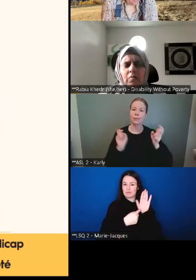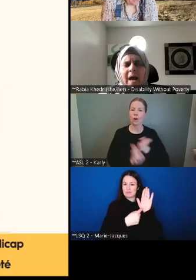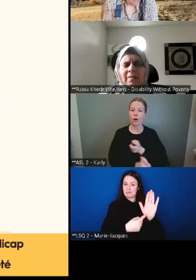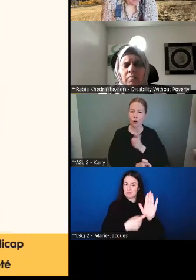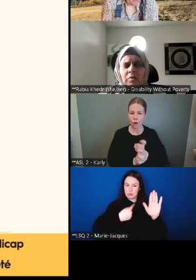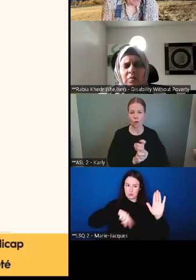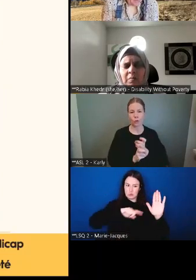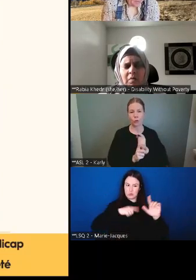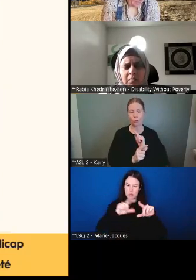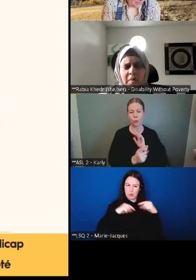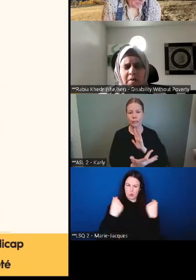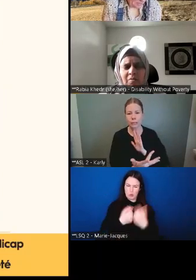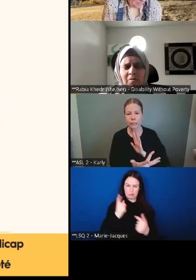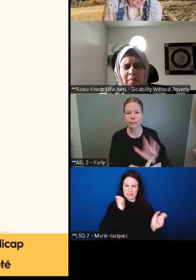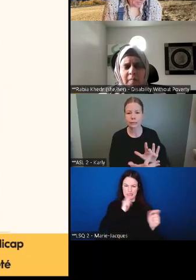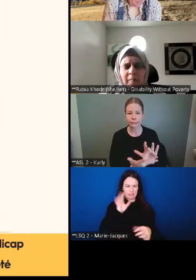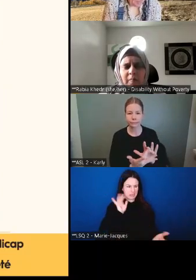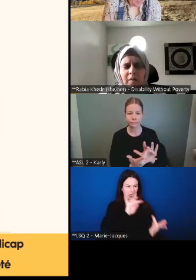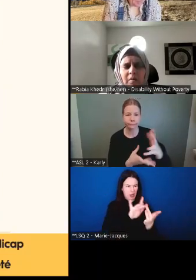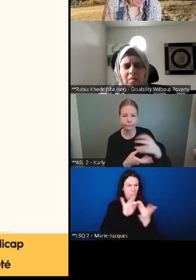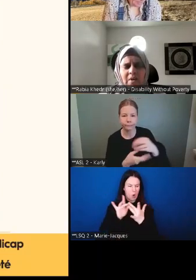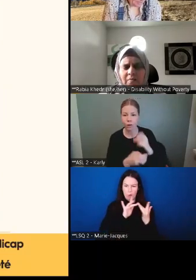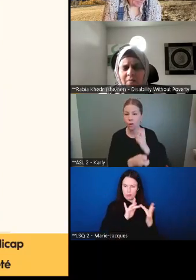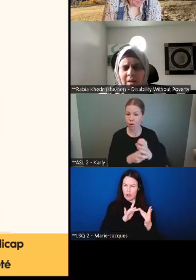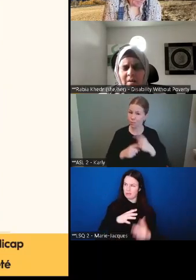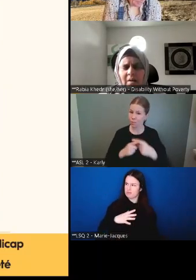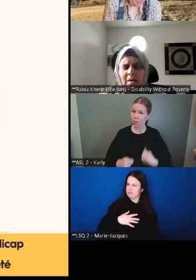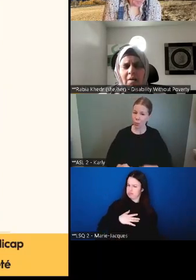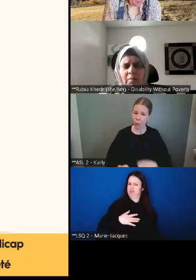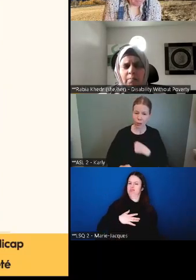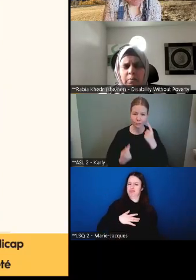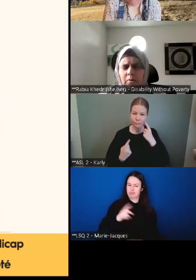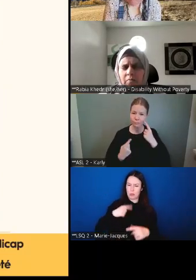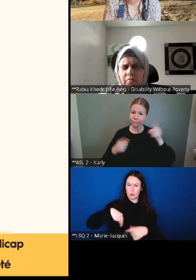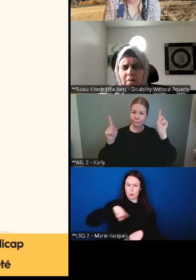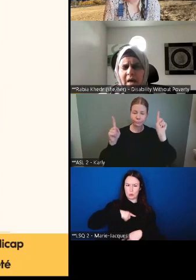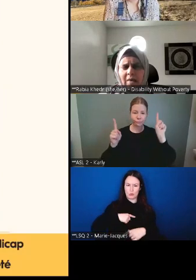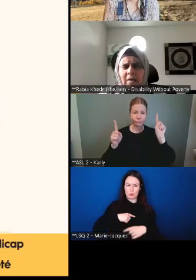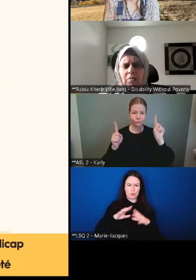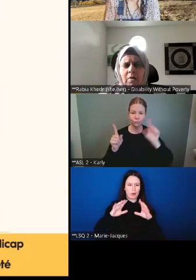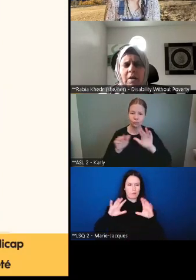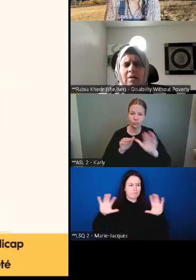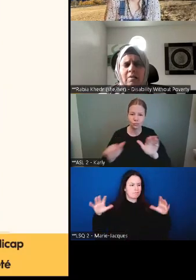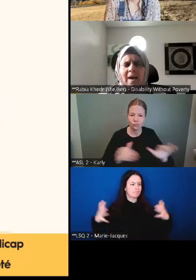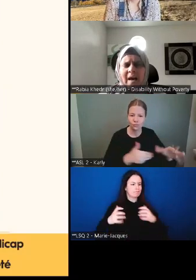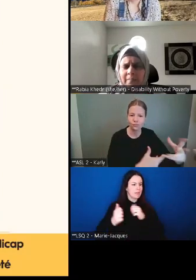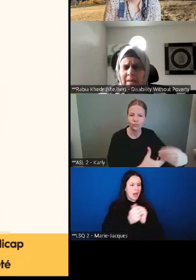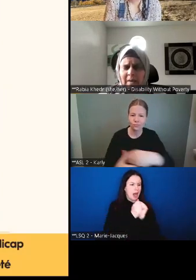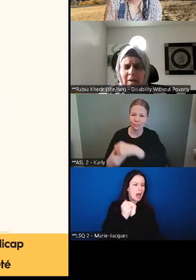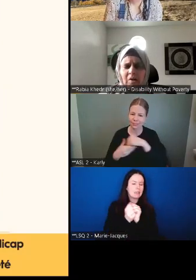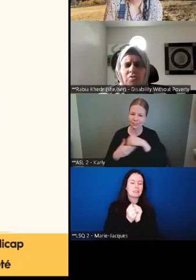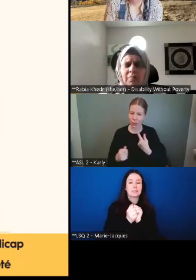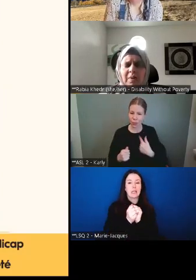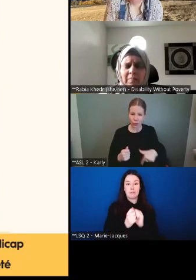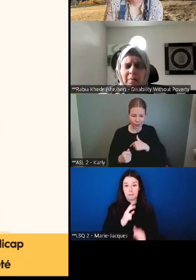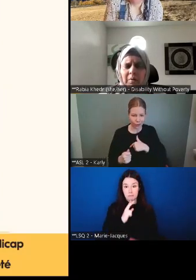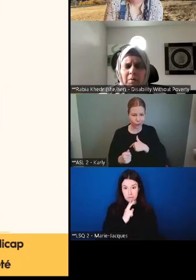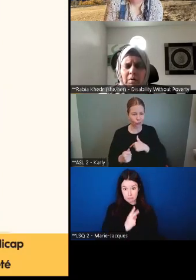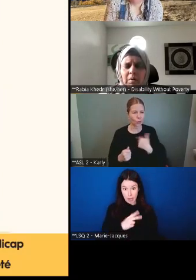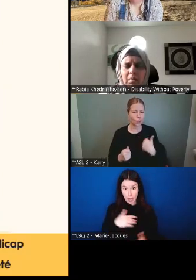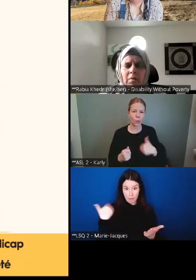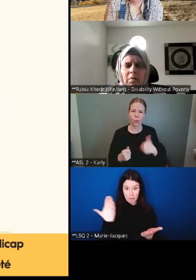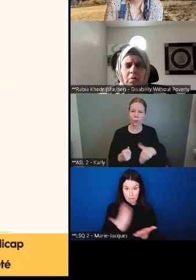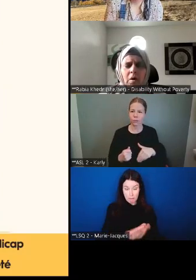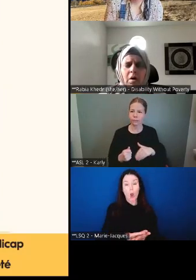personnes difficiles à joindre. Et nous, en tant que mouvement populaire, avons définitivement prouvé